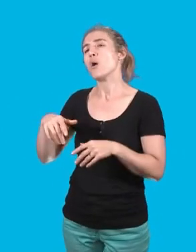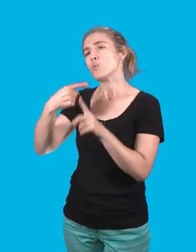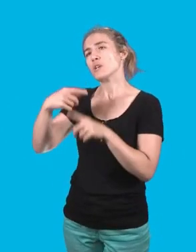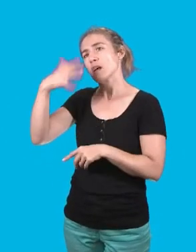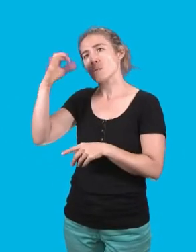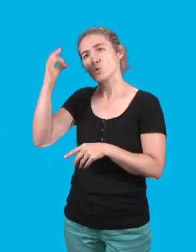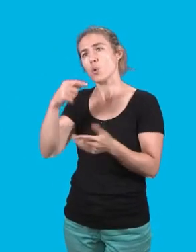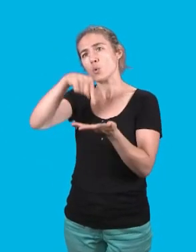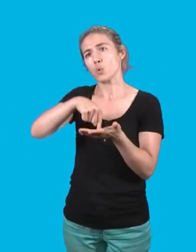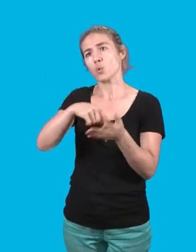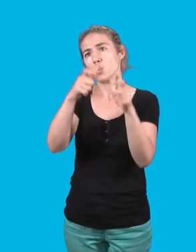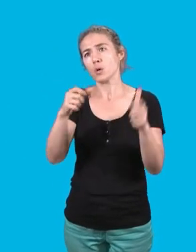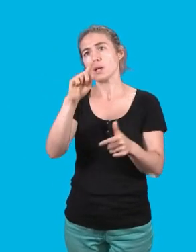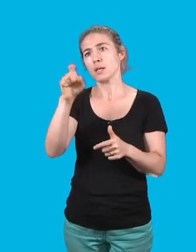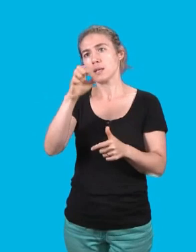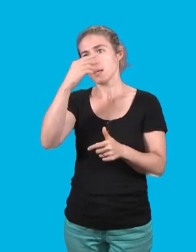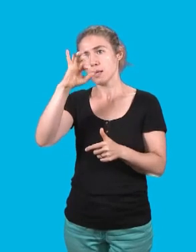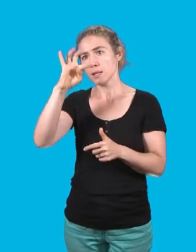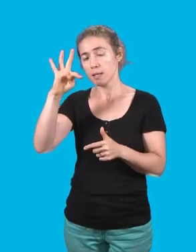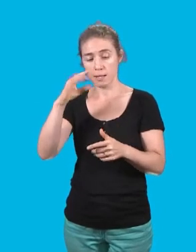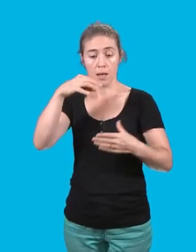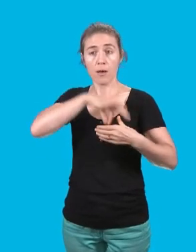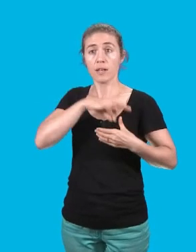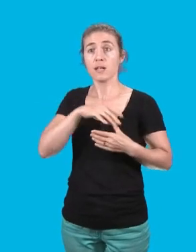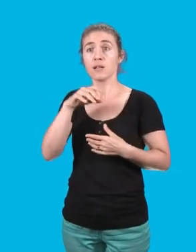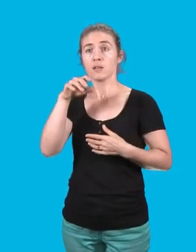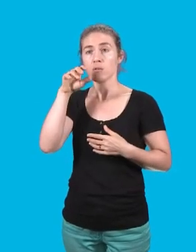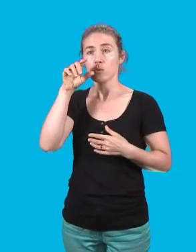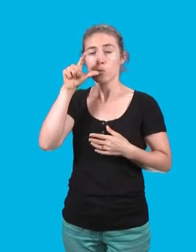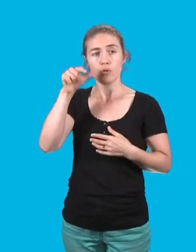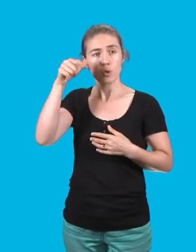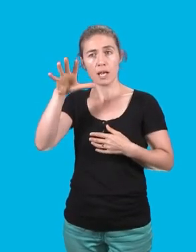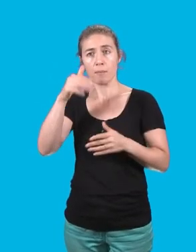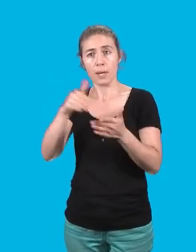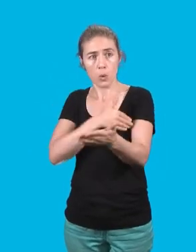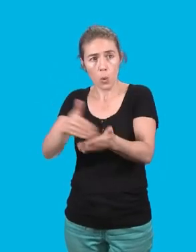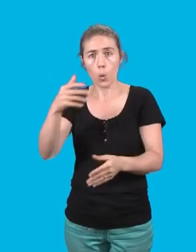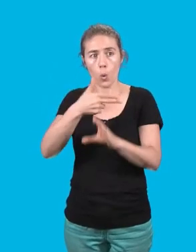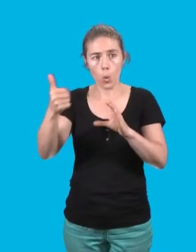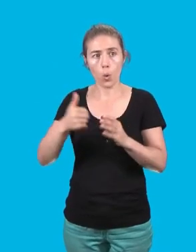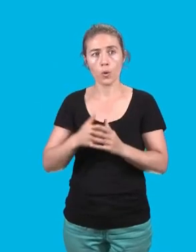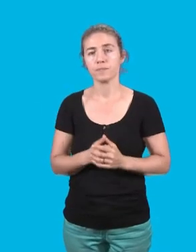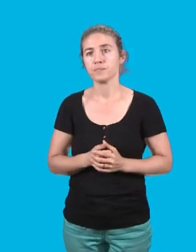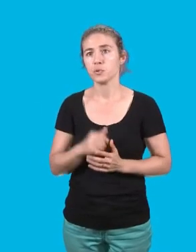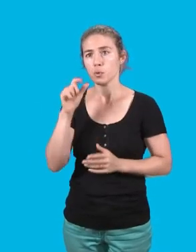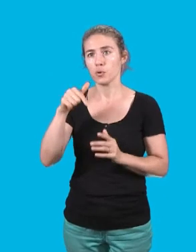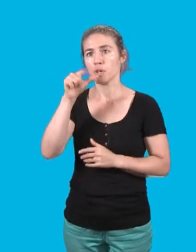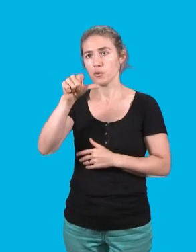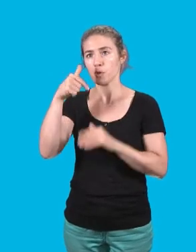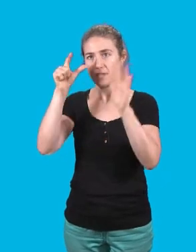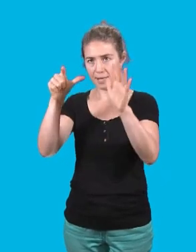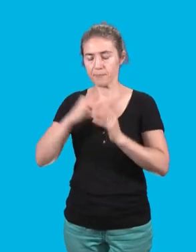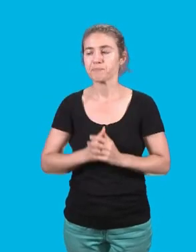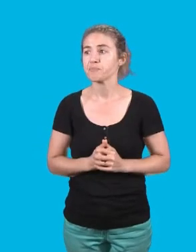au Zénith, rapportant 1,7 million d'euros. J'aimerais bien qu'on s'en félicite ensemble,'on observe que la scène